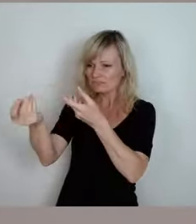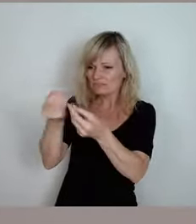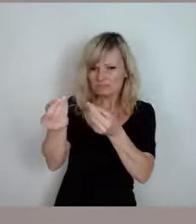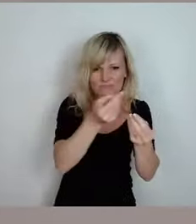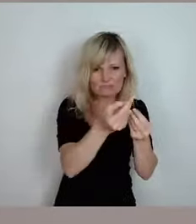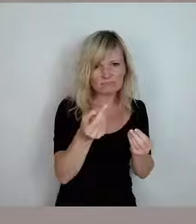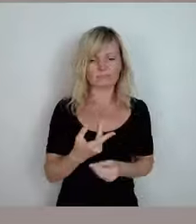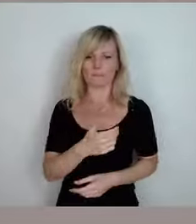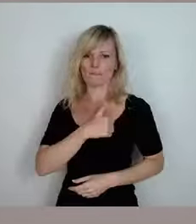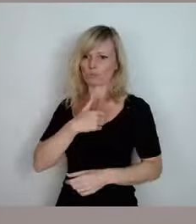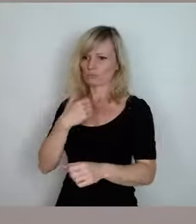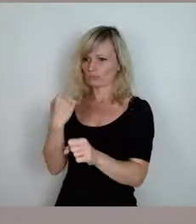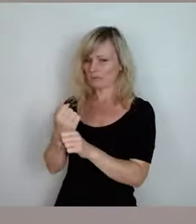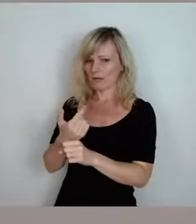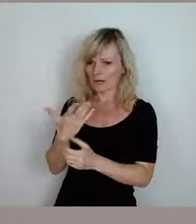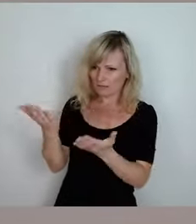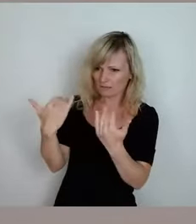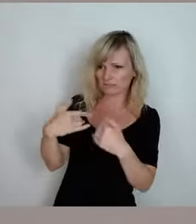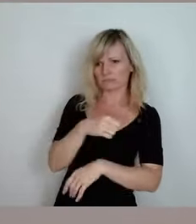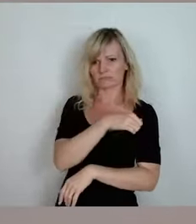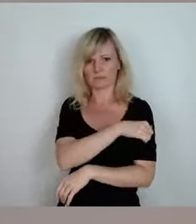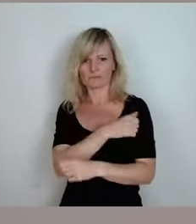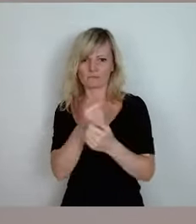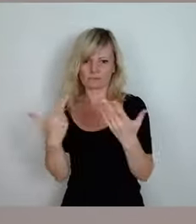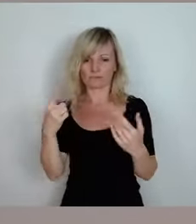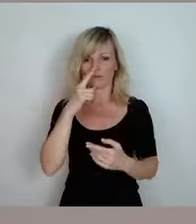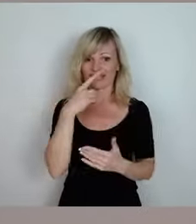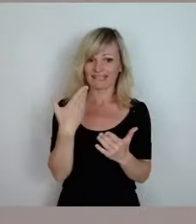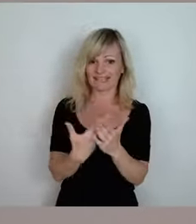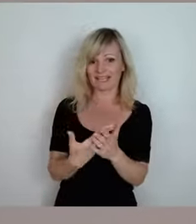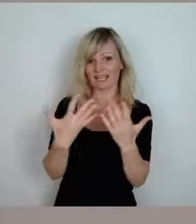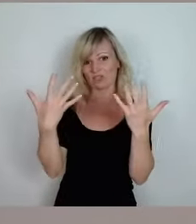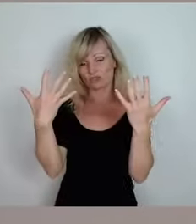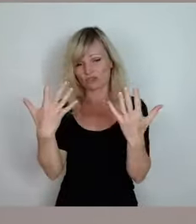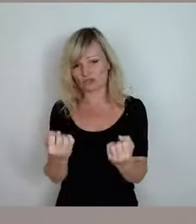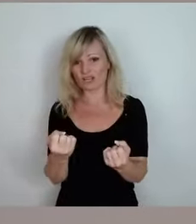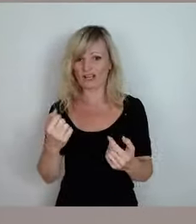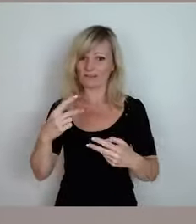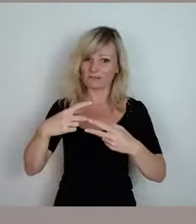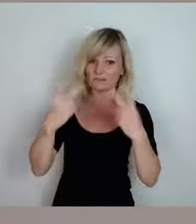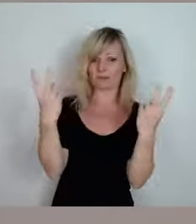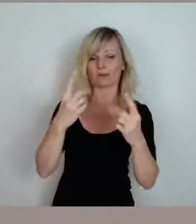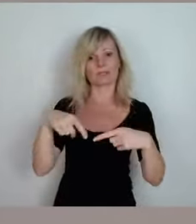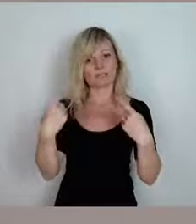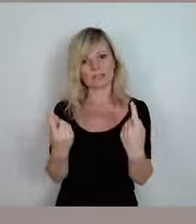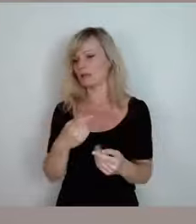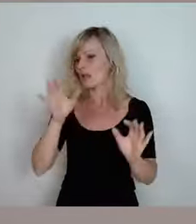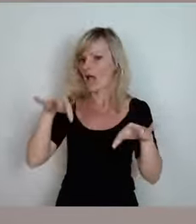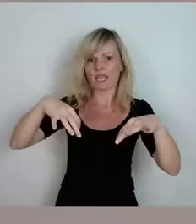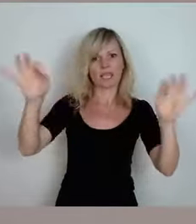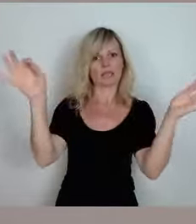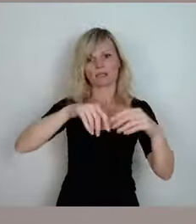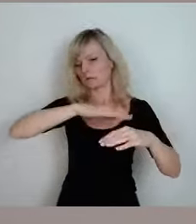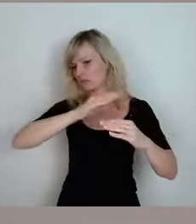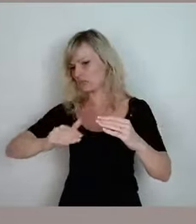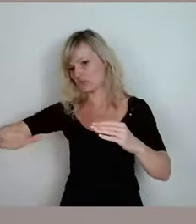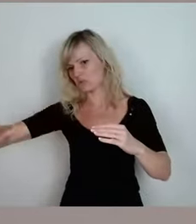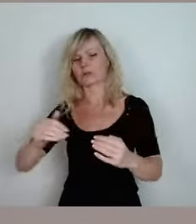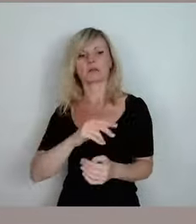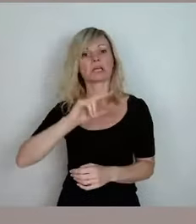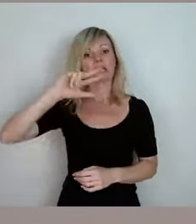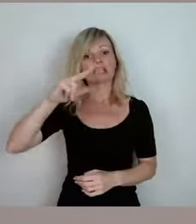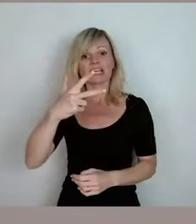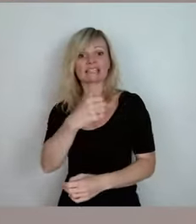Leuten Mut. Wenn wir das schaffen, läuft sich das nach hinten aus. Dann werden wir jetzt über die dritte Impfung reden, für